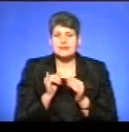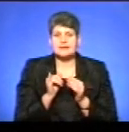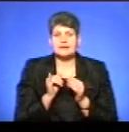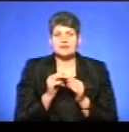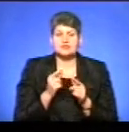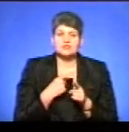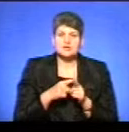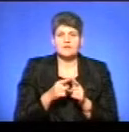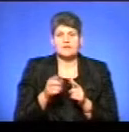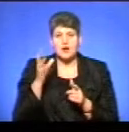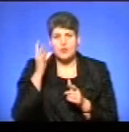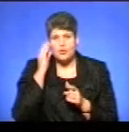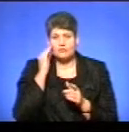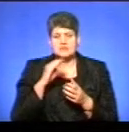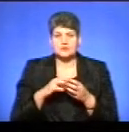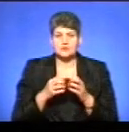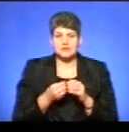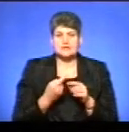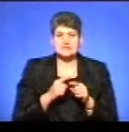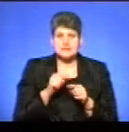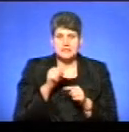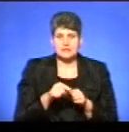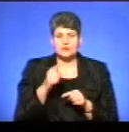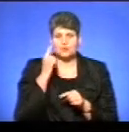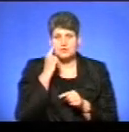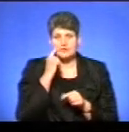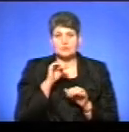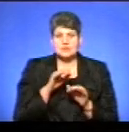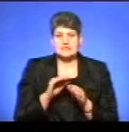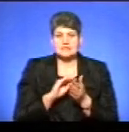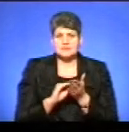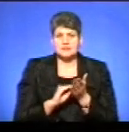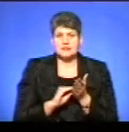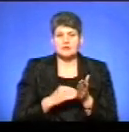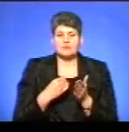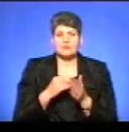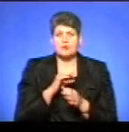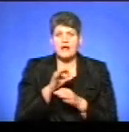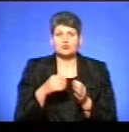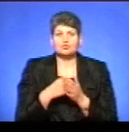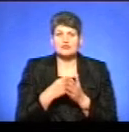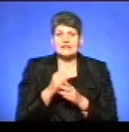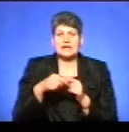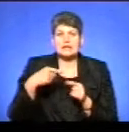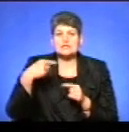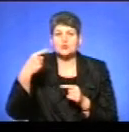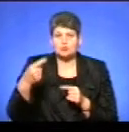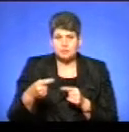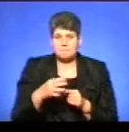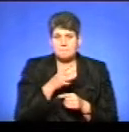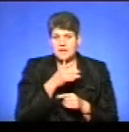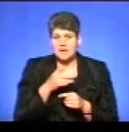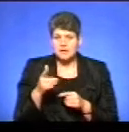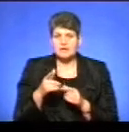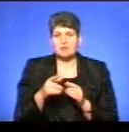власне, чи враховувалися результати цієї оцінки в процесі складання проєкту бюджету на наступні бюджетні періоди і в